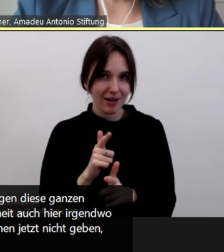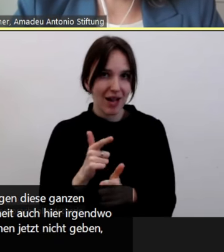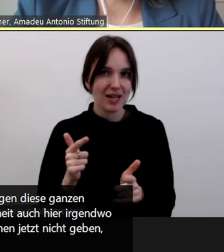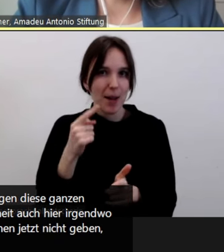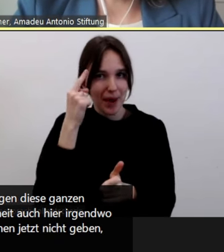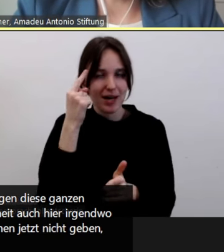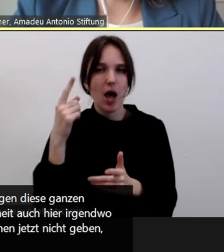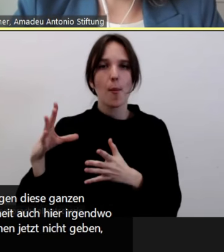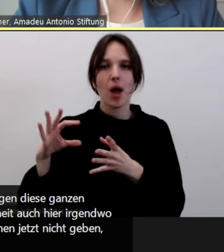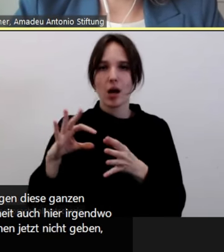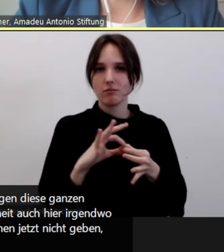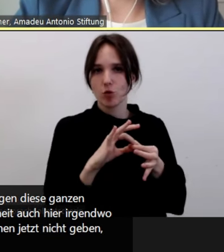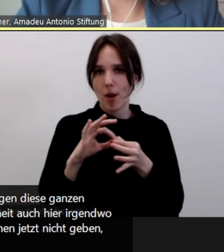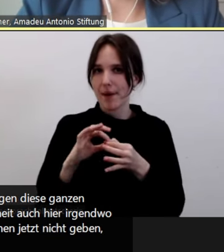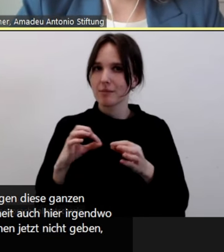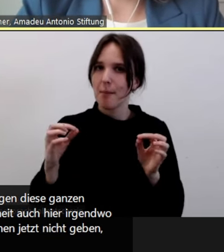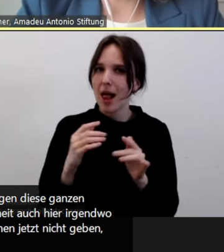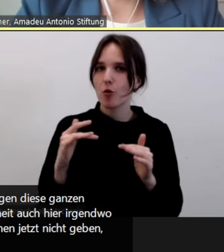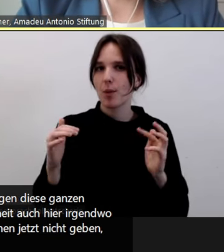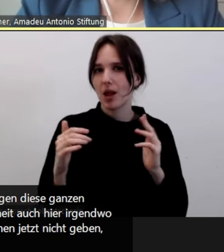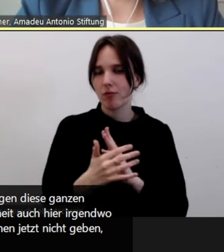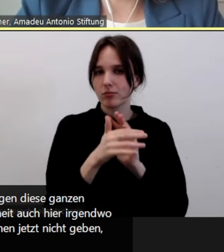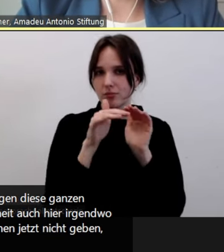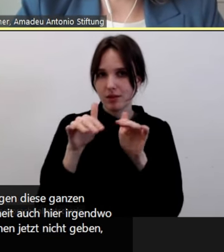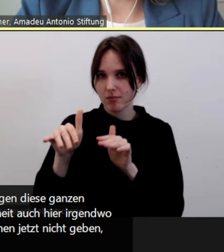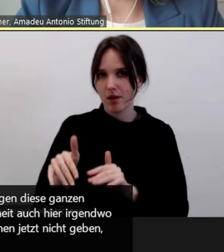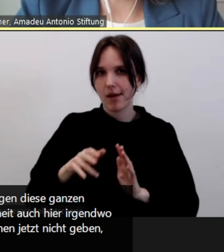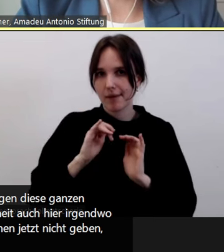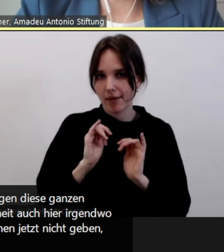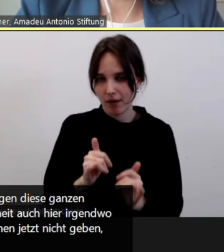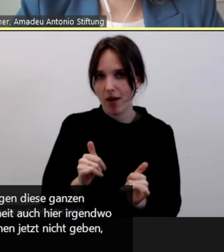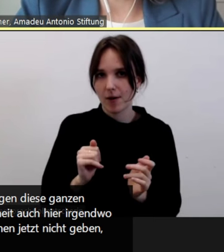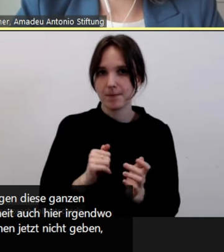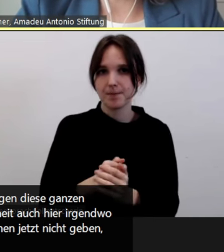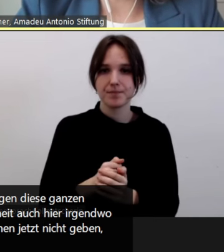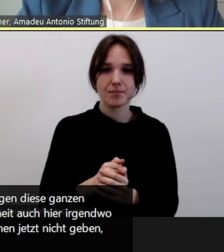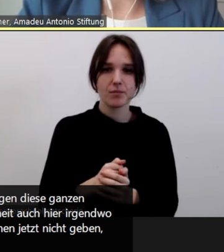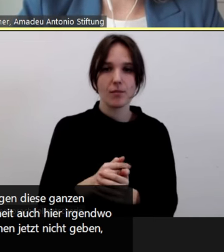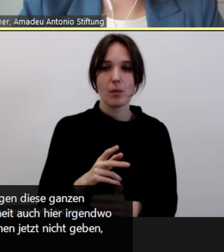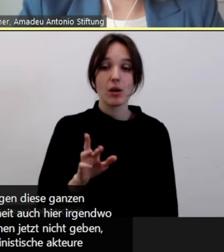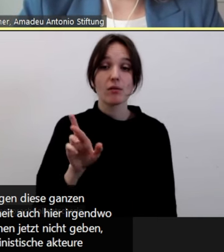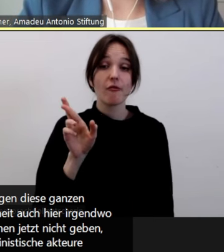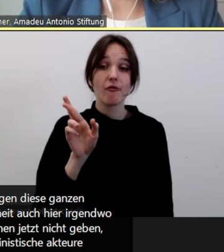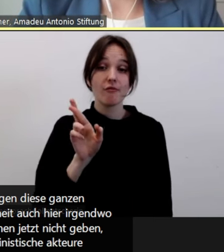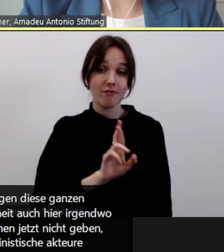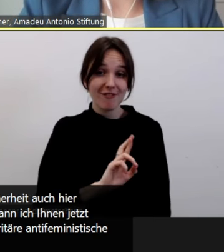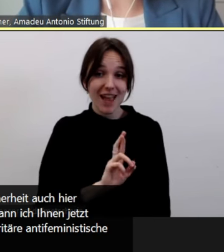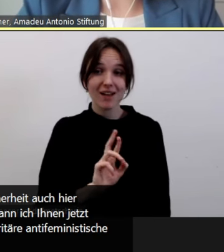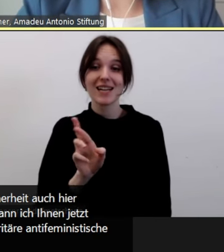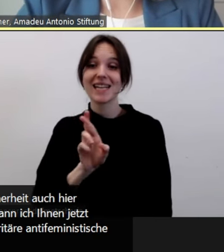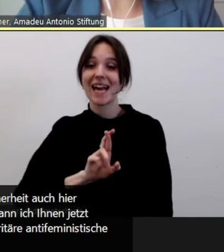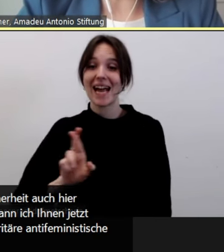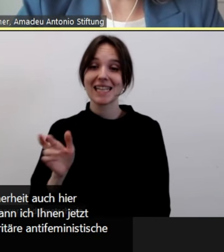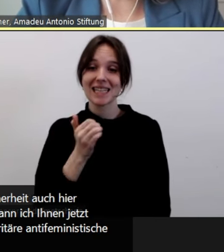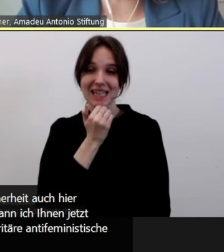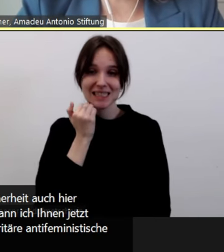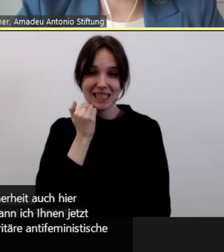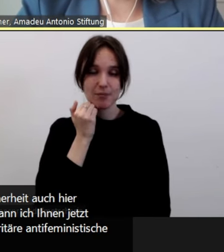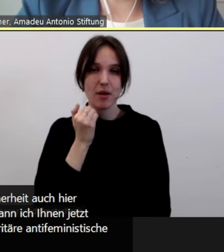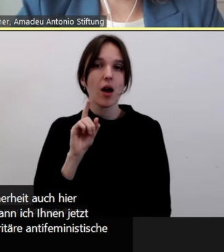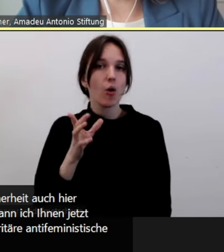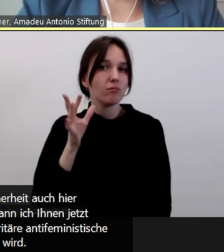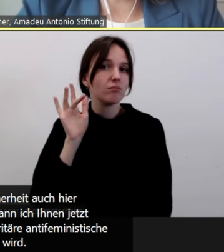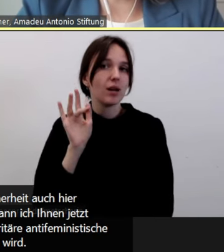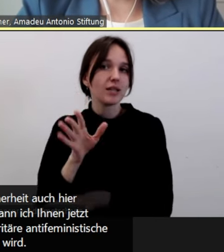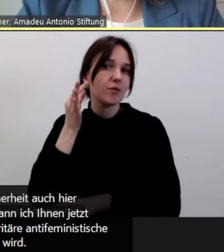das niederschlägt und rechtsautoritäre, antifeministische Akteure darüber auch mobilisiert